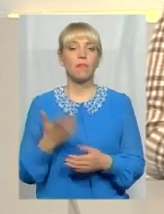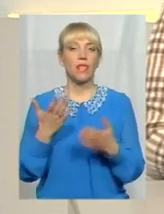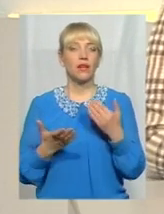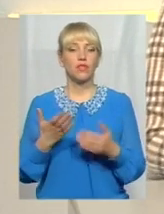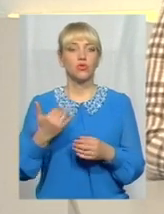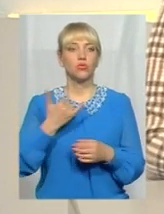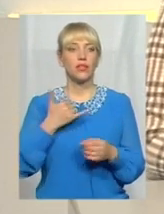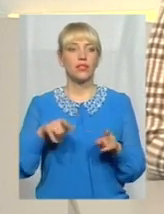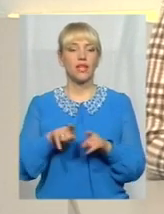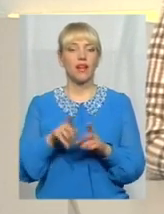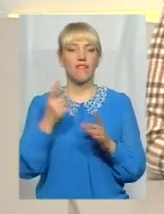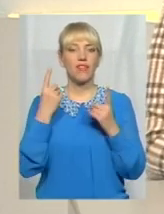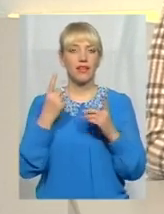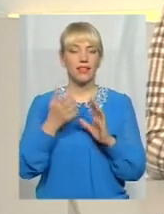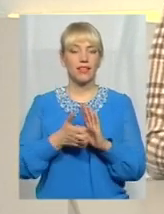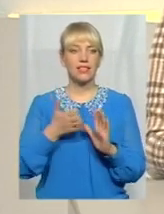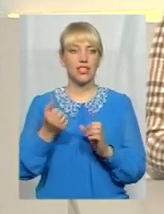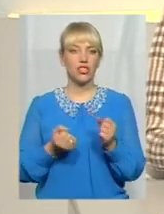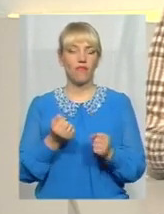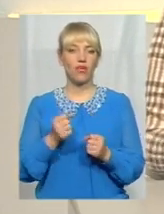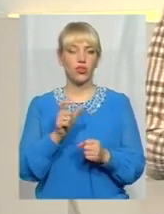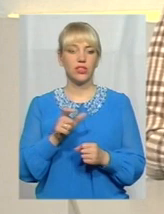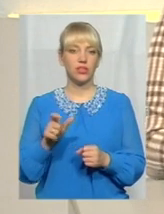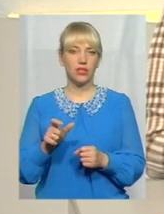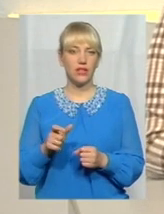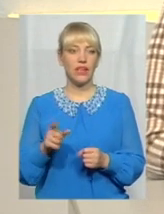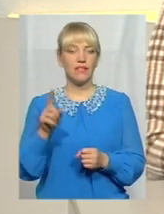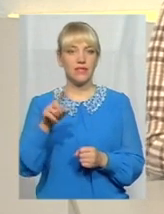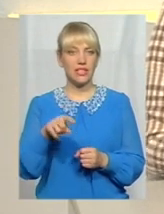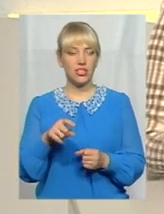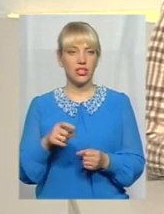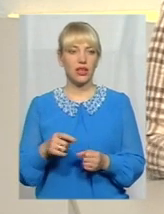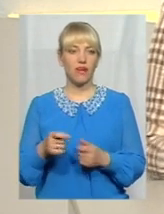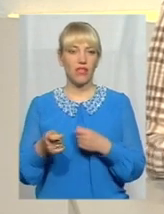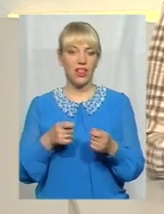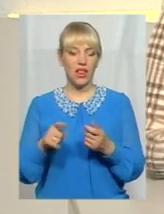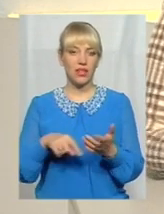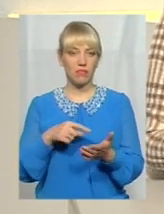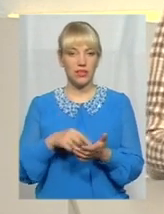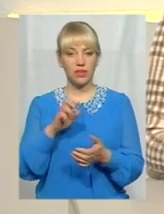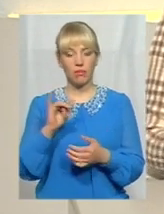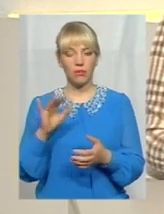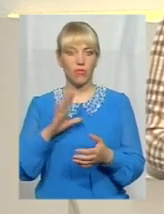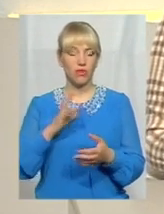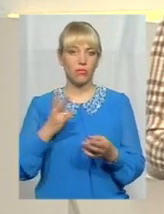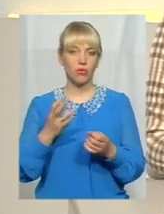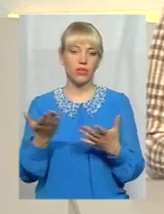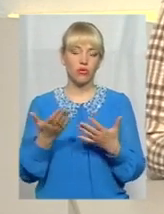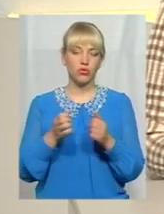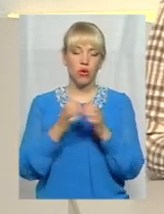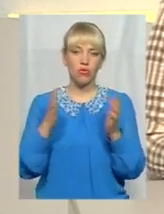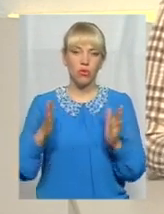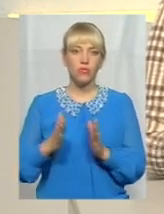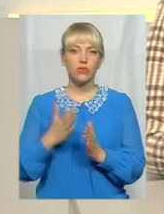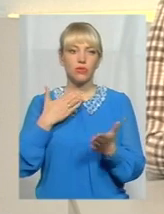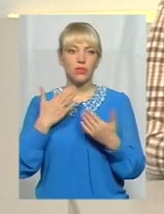в нас така велика нестача водіїв, все ж таки влада міста якось мало б до цього комплексно підійти і знайти